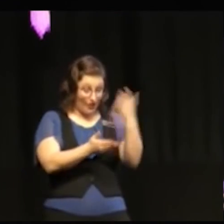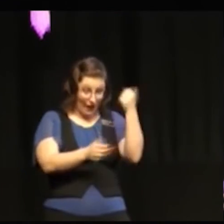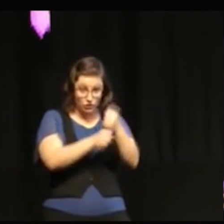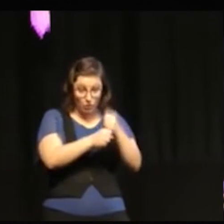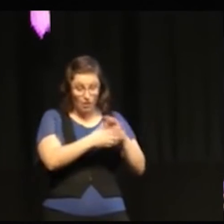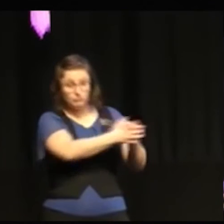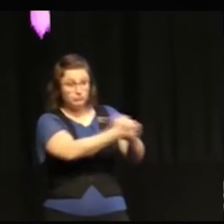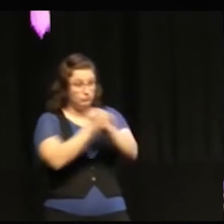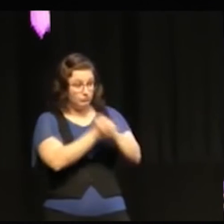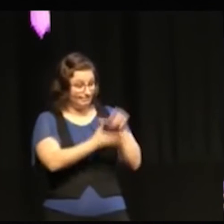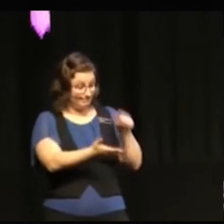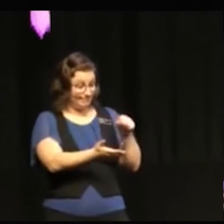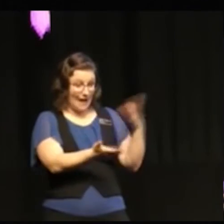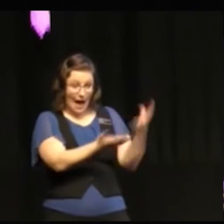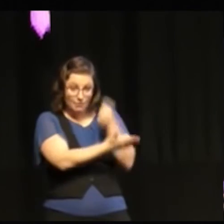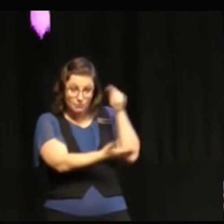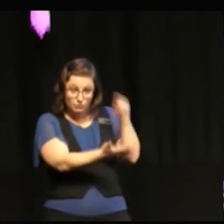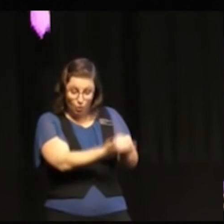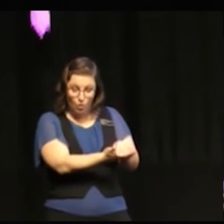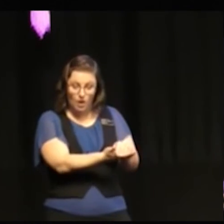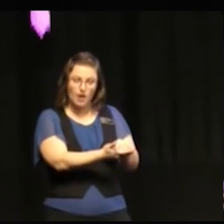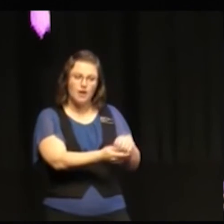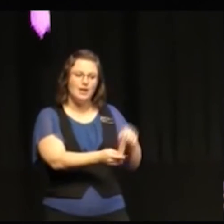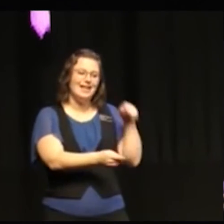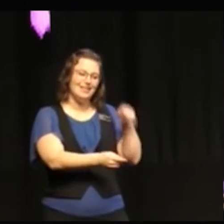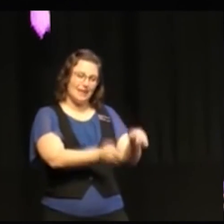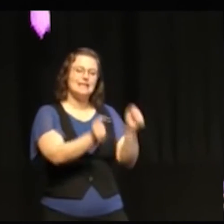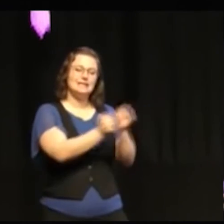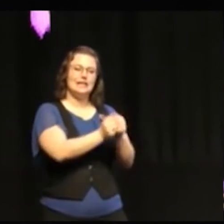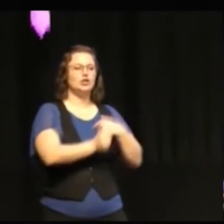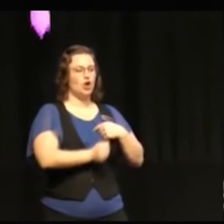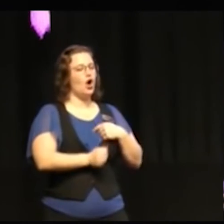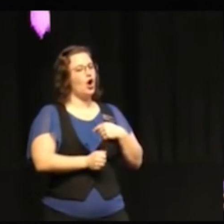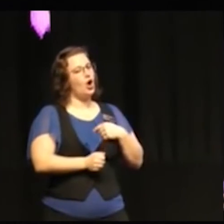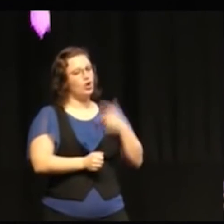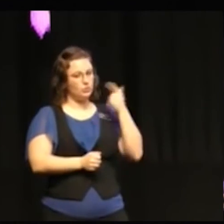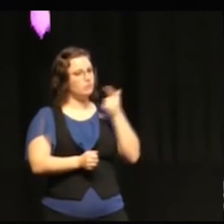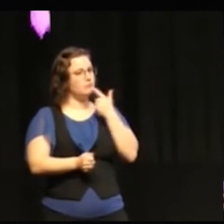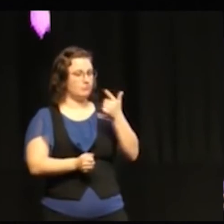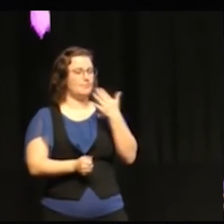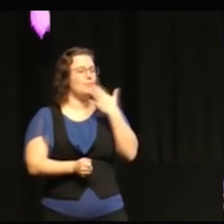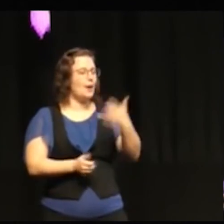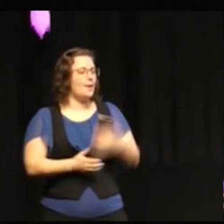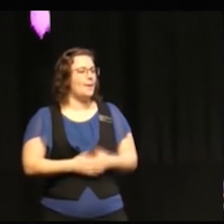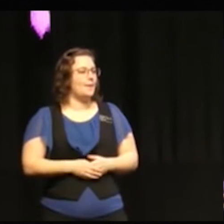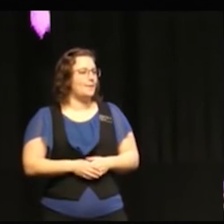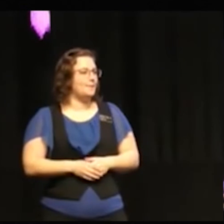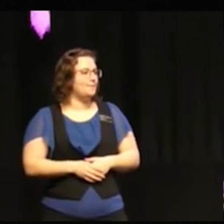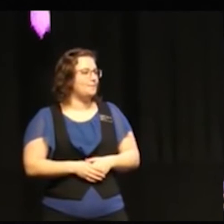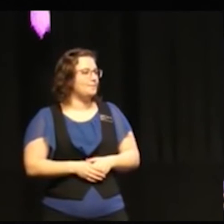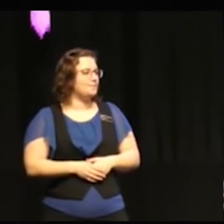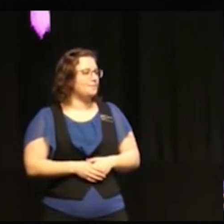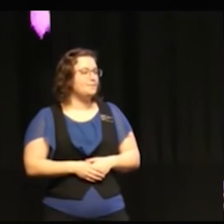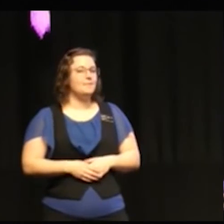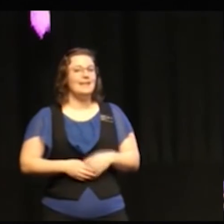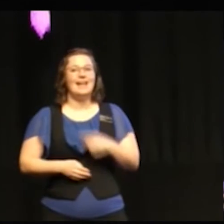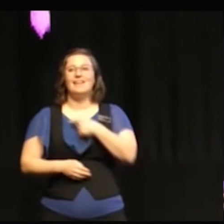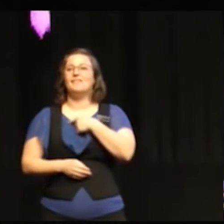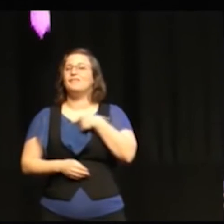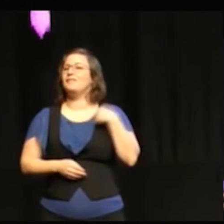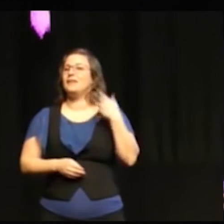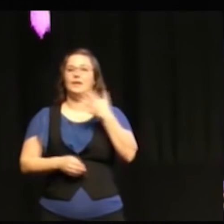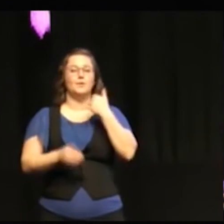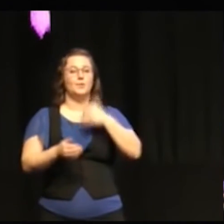och det tror jag är ett bra koncept faktiskt vi har nog inte kommit så långt